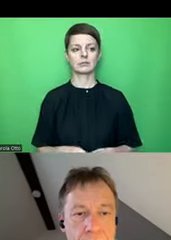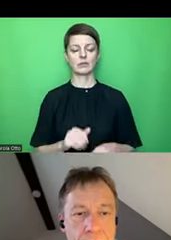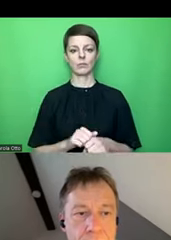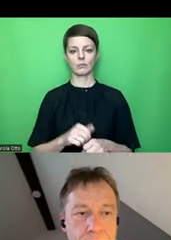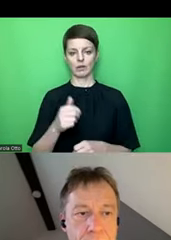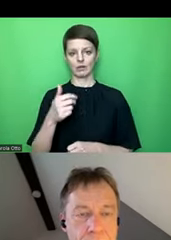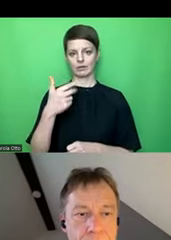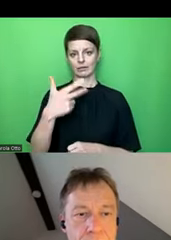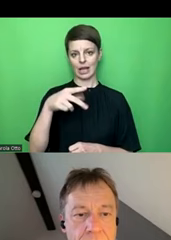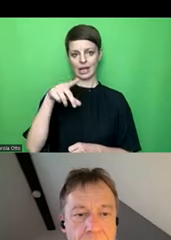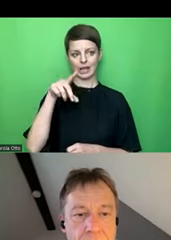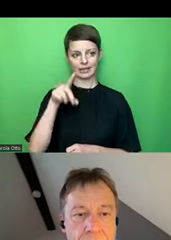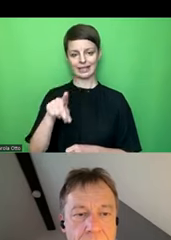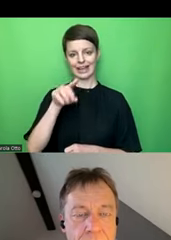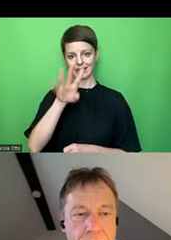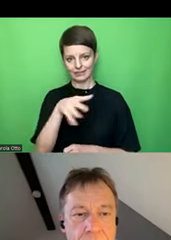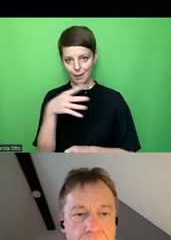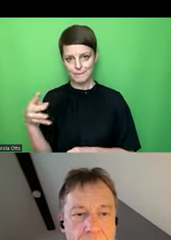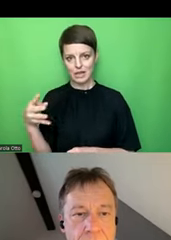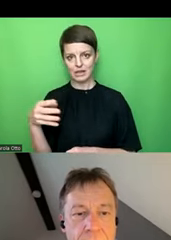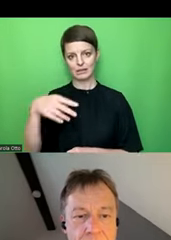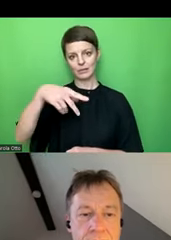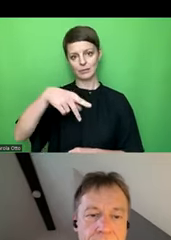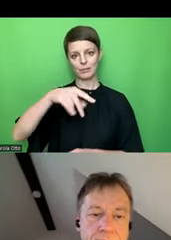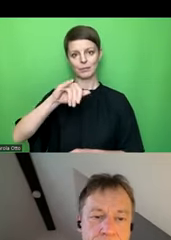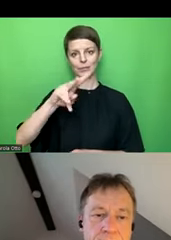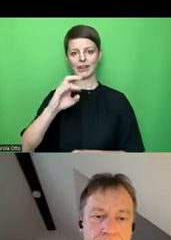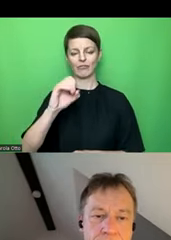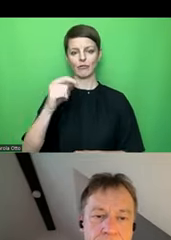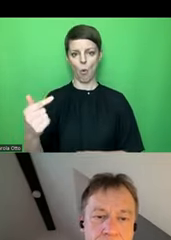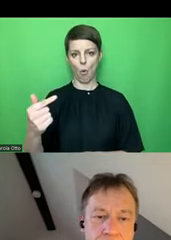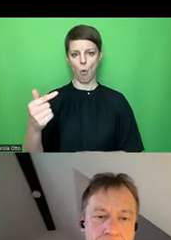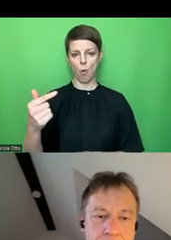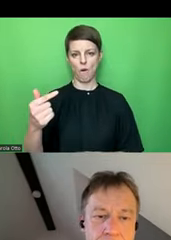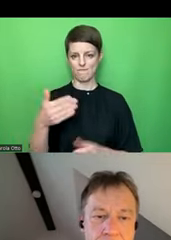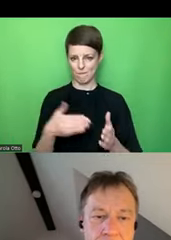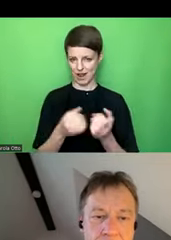dreidimensionale Tabellen in Pivot, ob das nicht barrierefrei wäre.